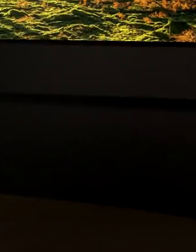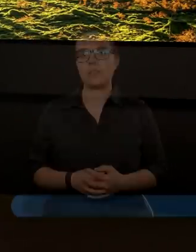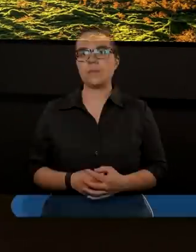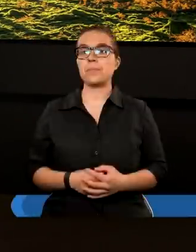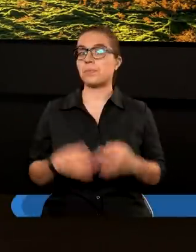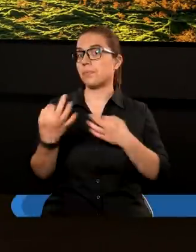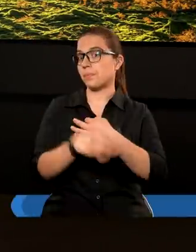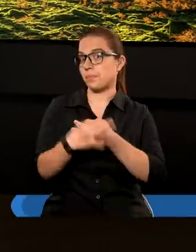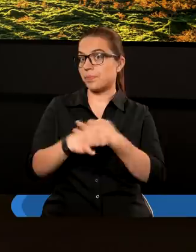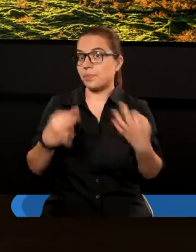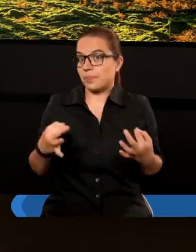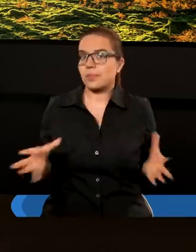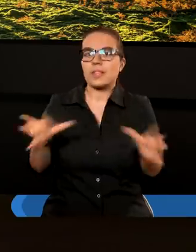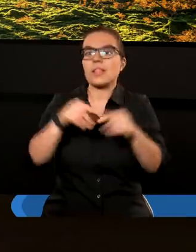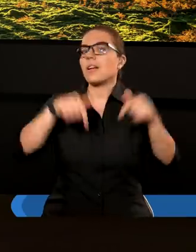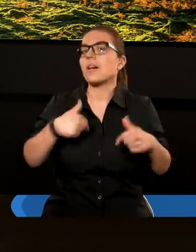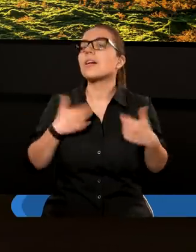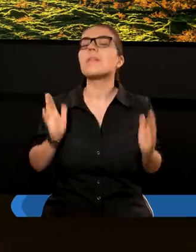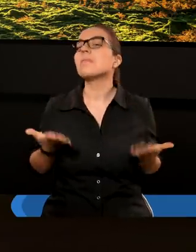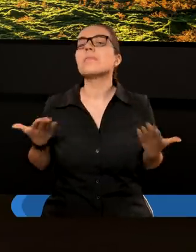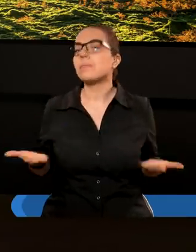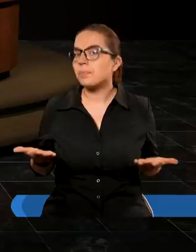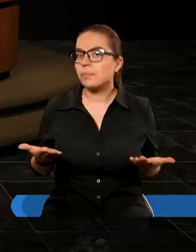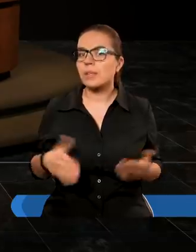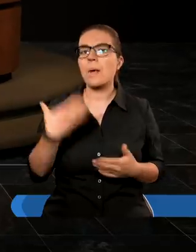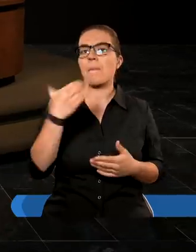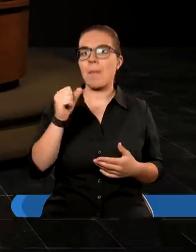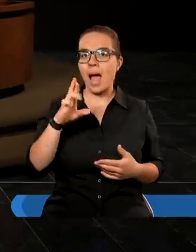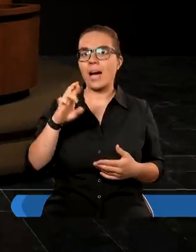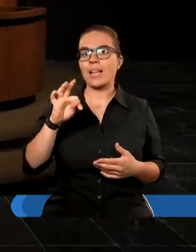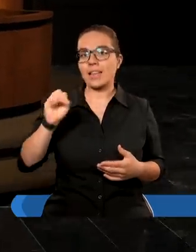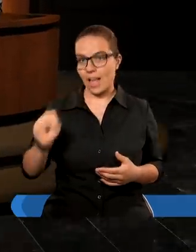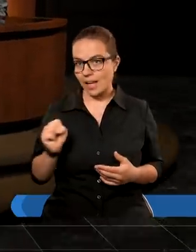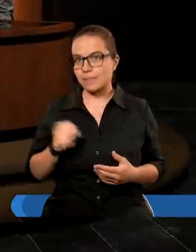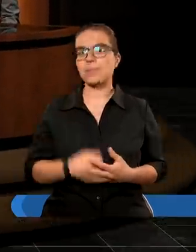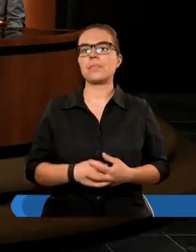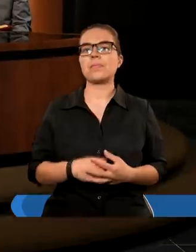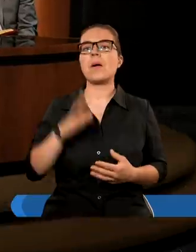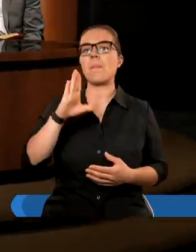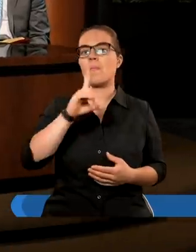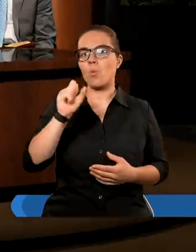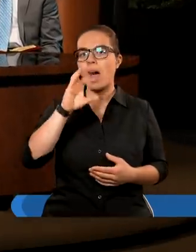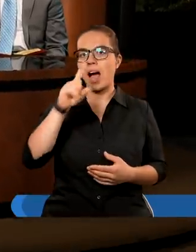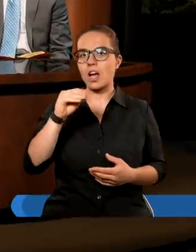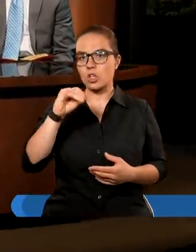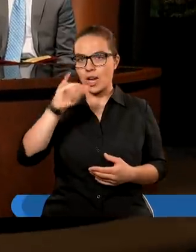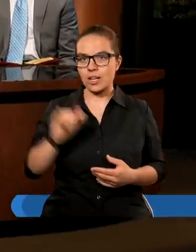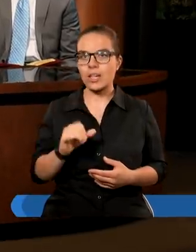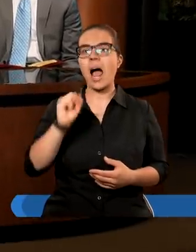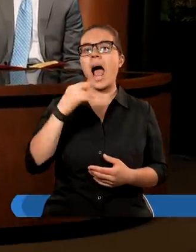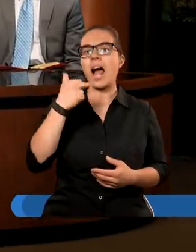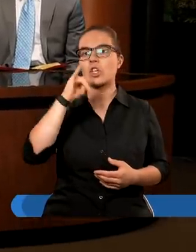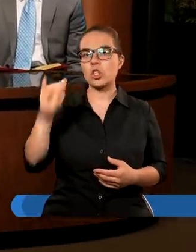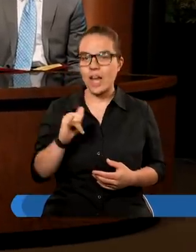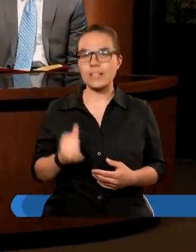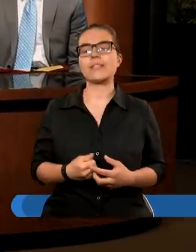Studium Słowa Bożego razem ze mną wezmą dziś udział Marta, Błażej oraz